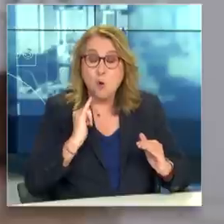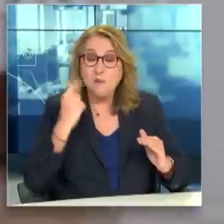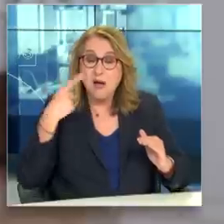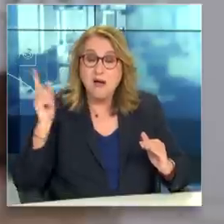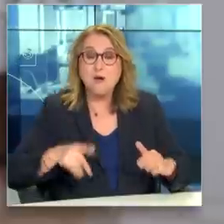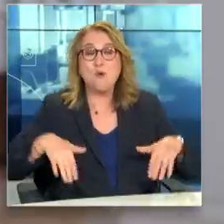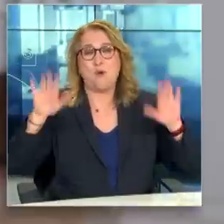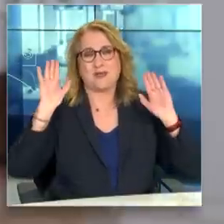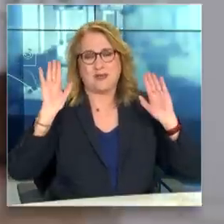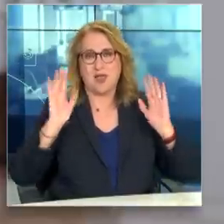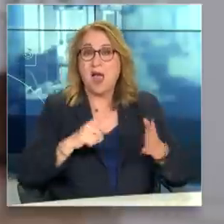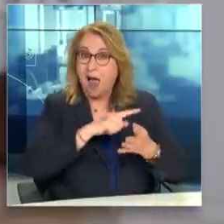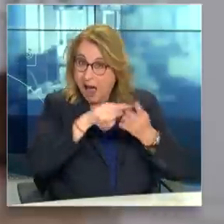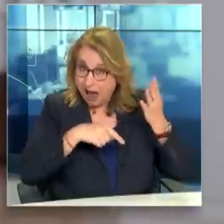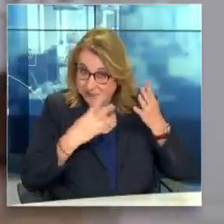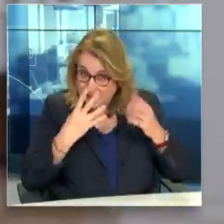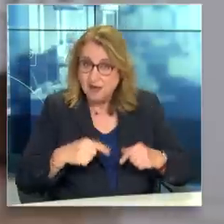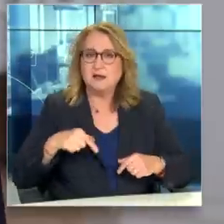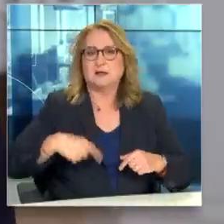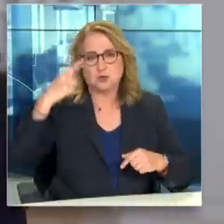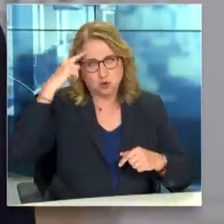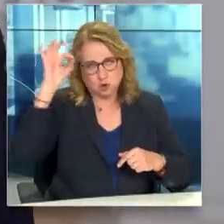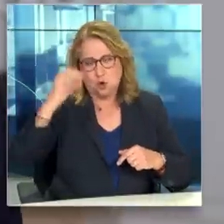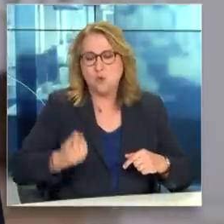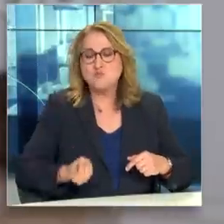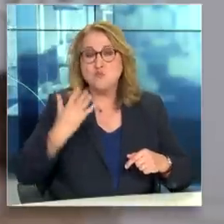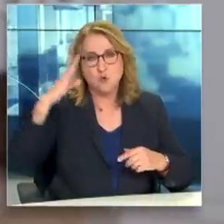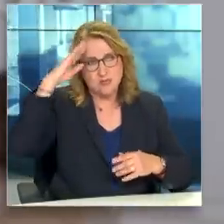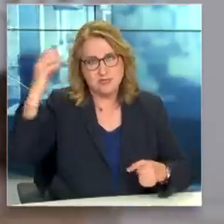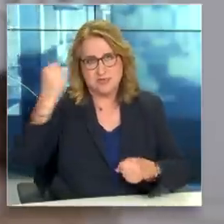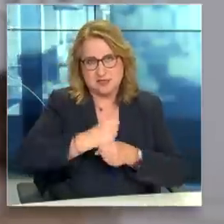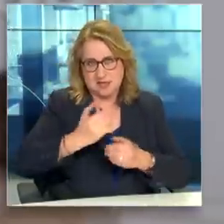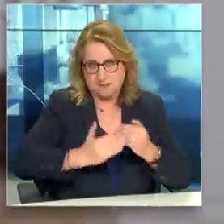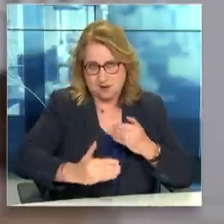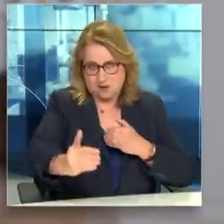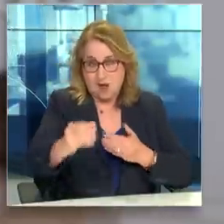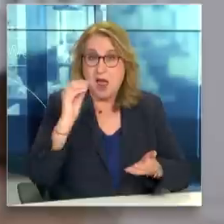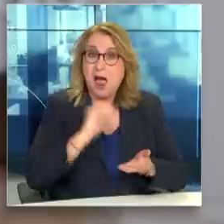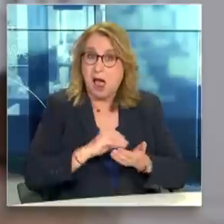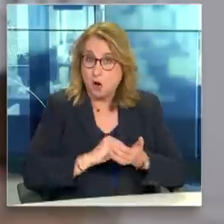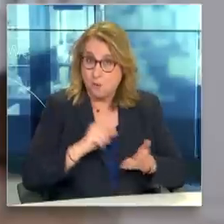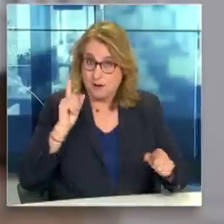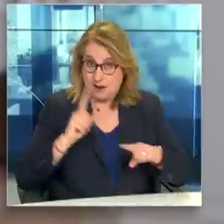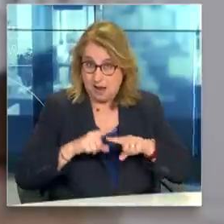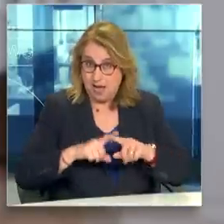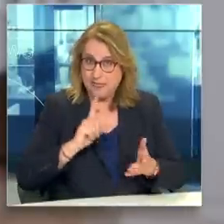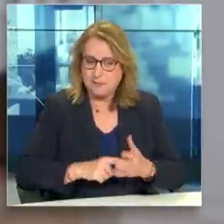στη νέα μας θητεία. Η Ελλάδα πρέπει επίσης να εδρεωθεί ως γεωστρατηγική και ενεργειακή δύναμη.